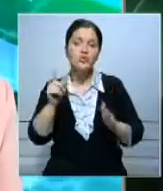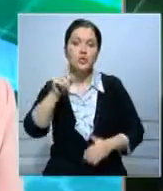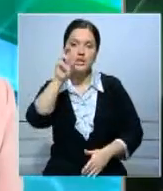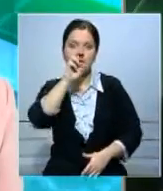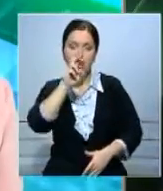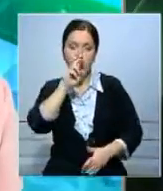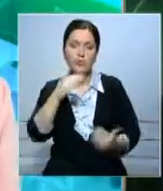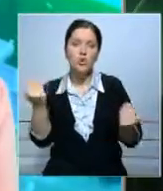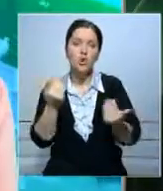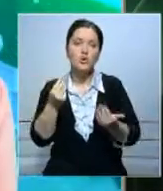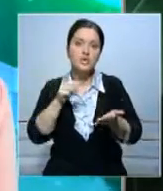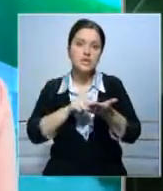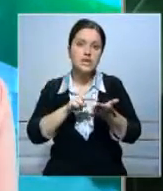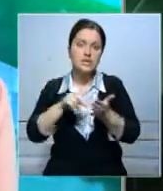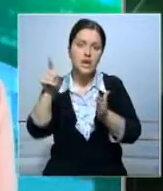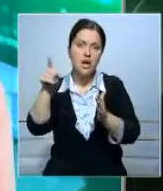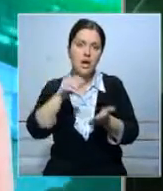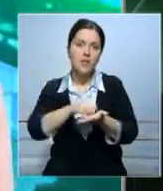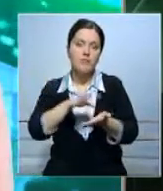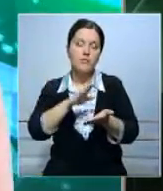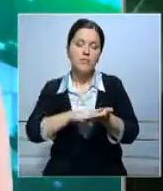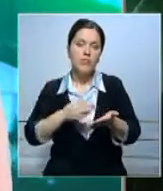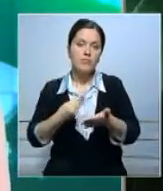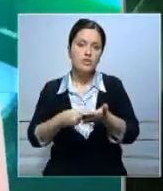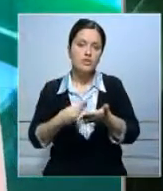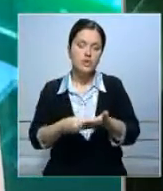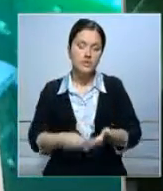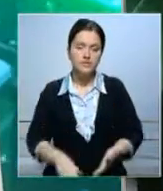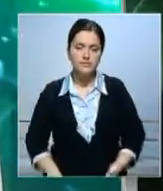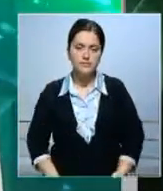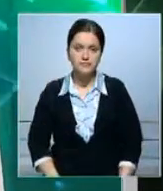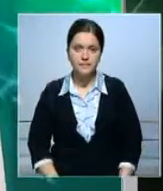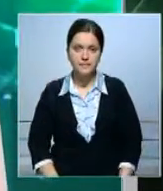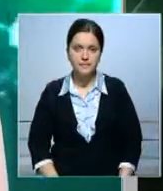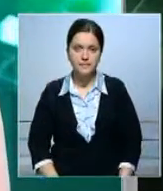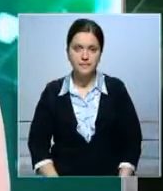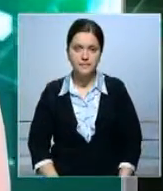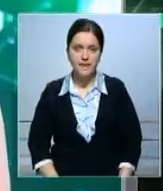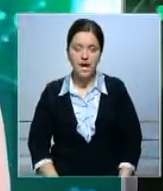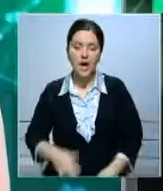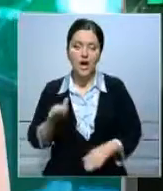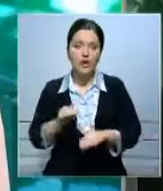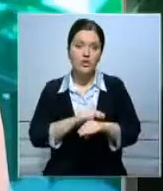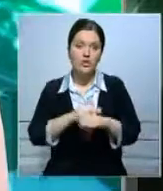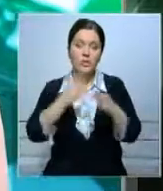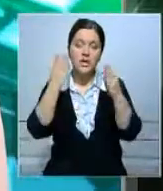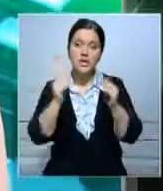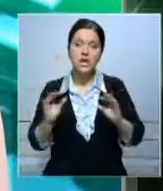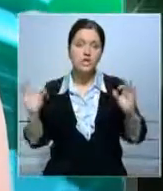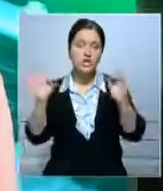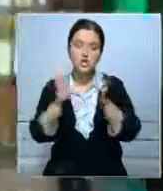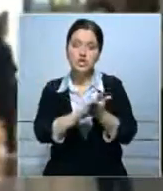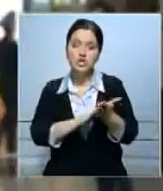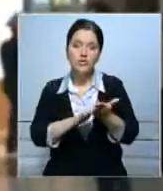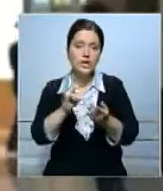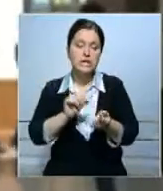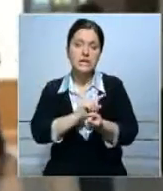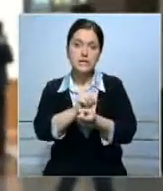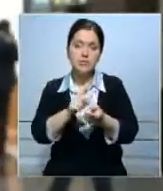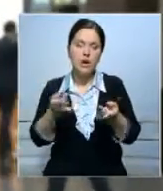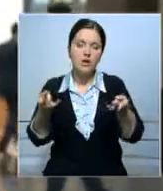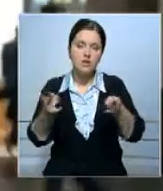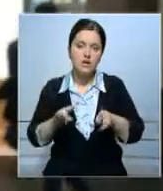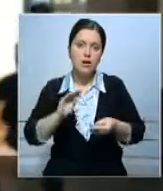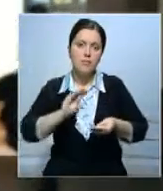то что с нефтью? По какой цене она заложена в бюджет? Добрый день, злиха. Здесь ничего не изменилось. Осталось, как прежде. При